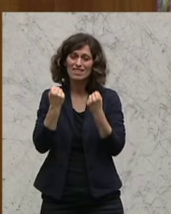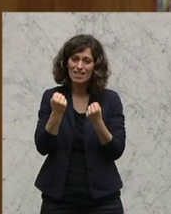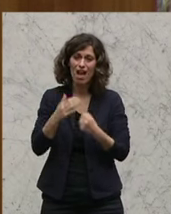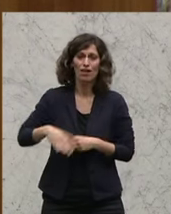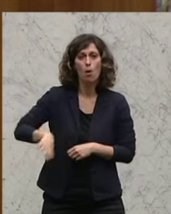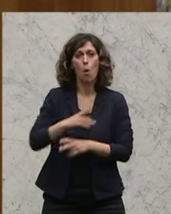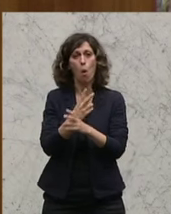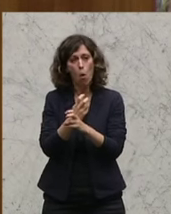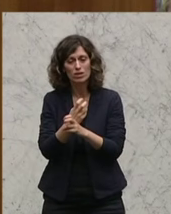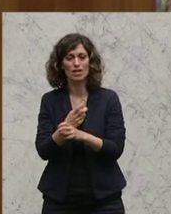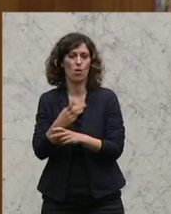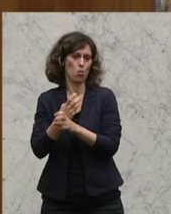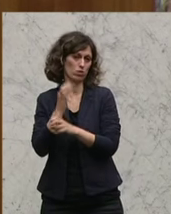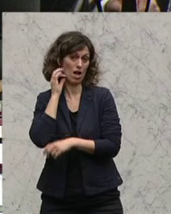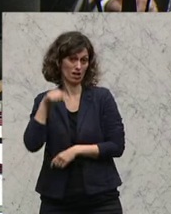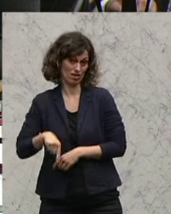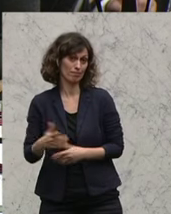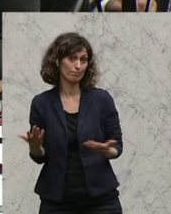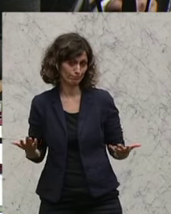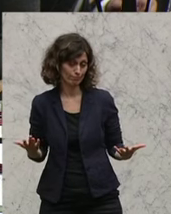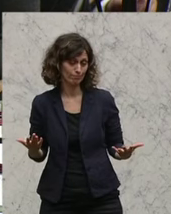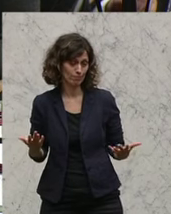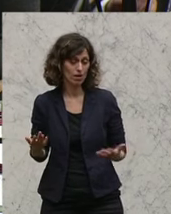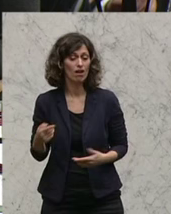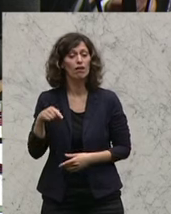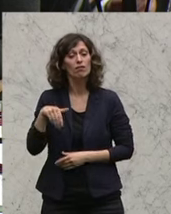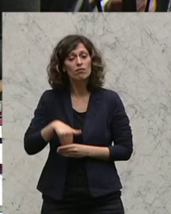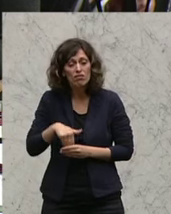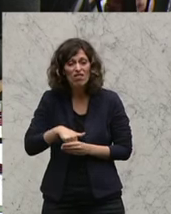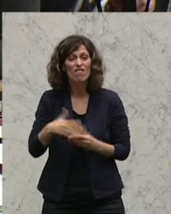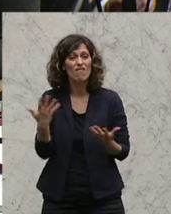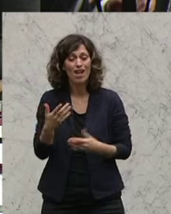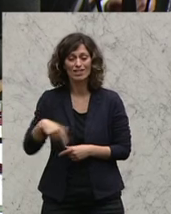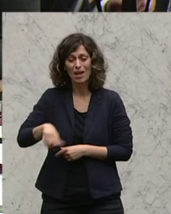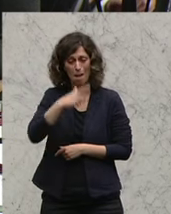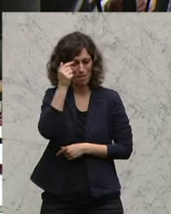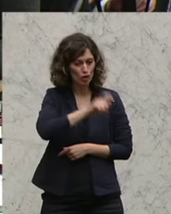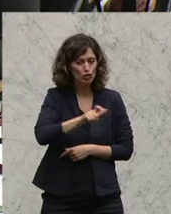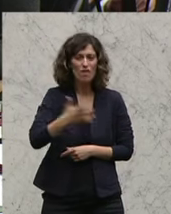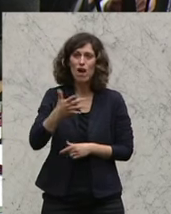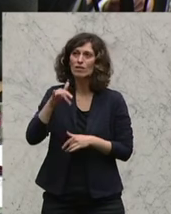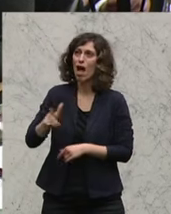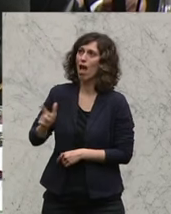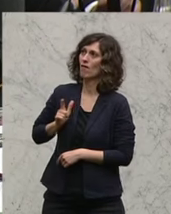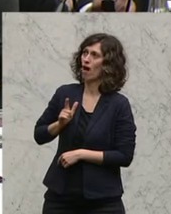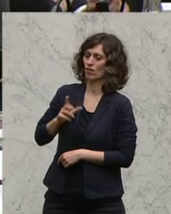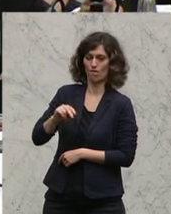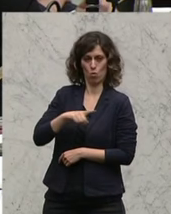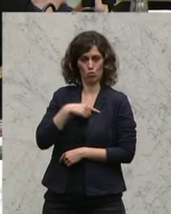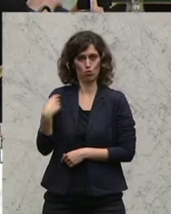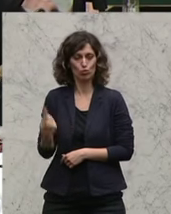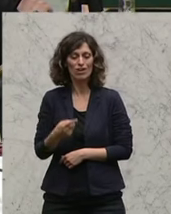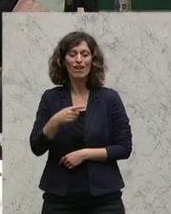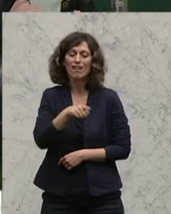Österreicherinnen und Österreicher, meine Damen und Herren. Es geht um das, was sich die Menschen von uns erwarten, dass wir alles